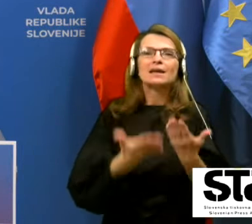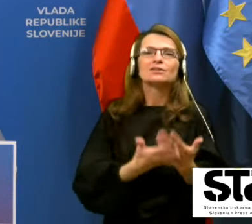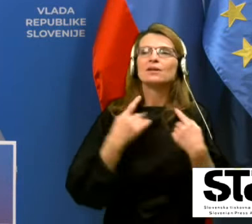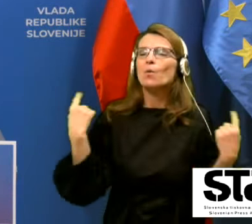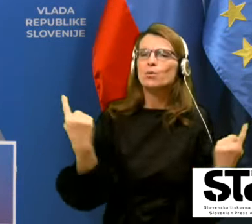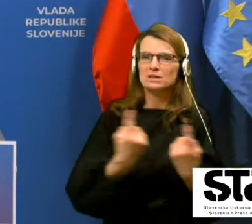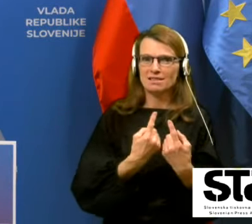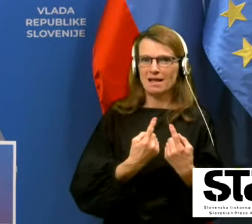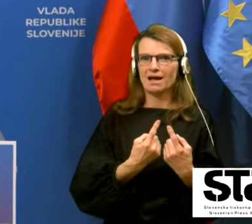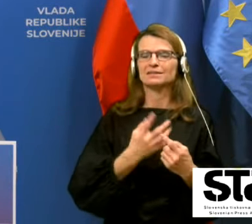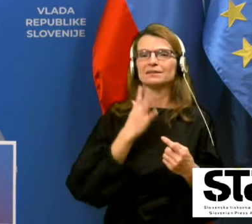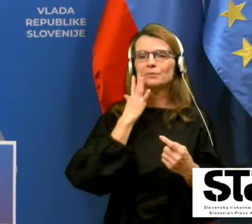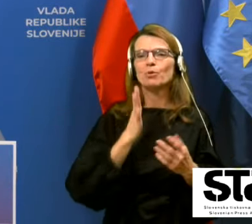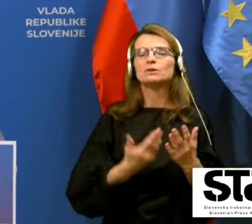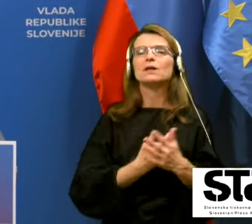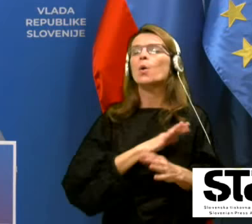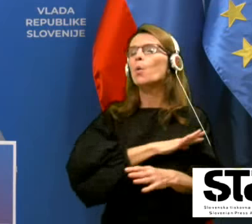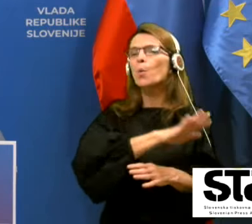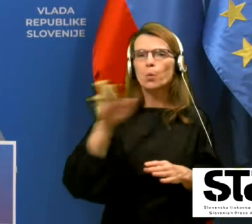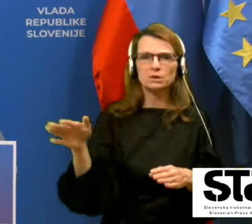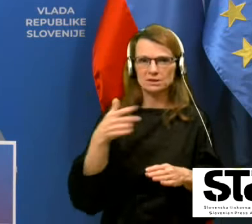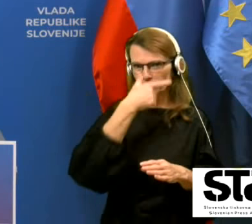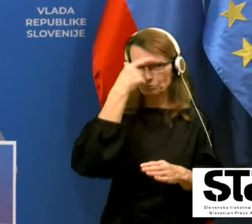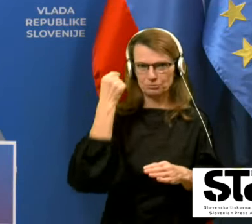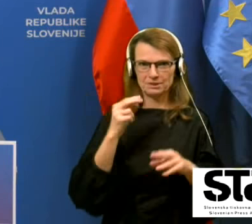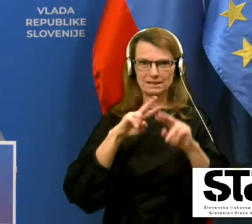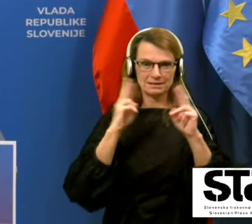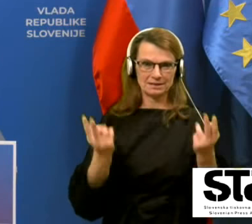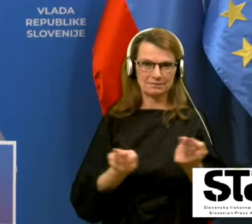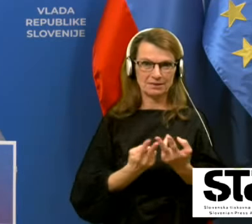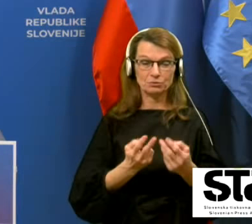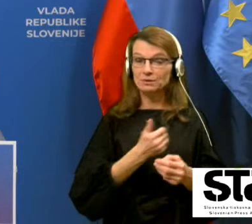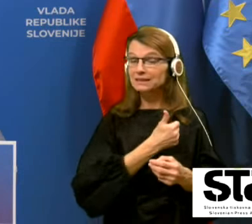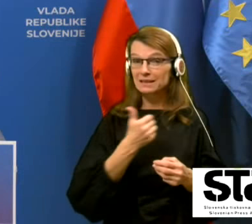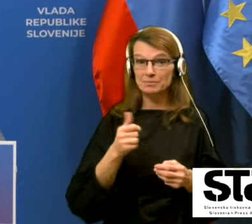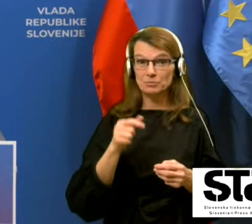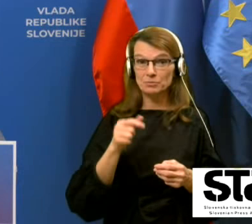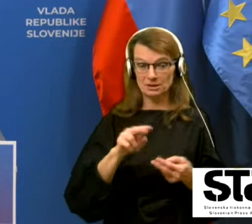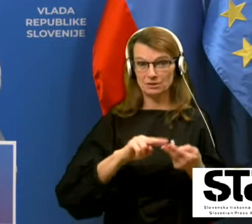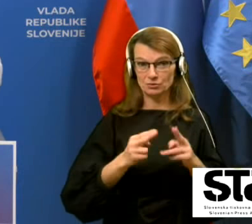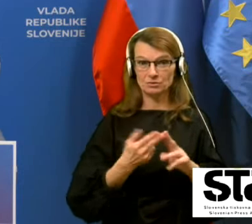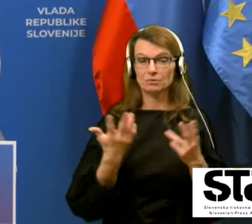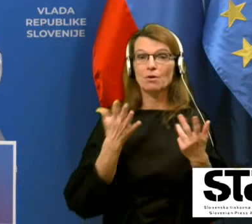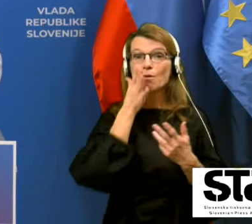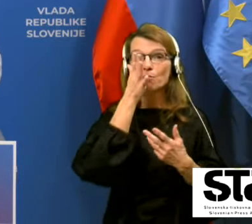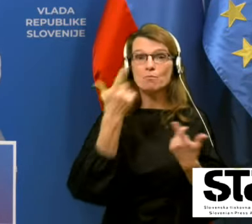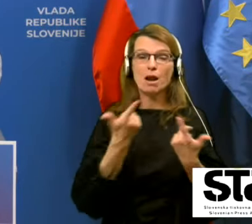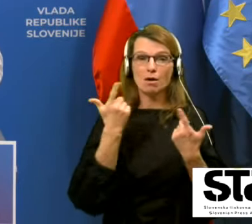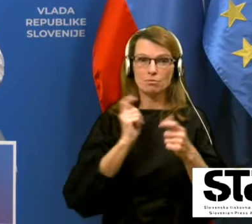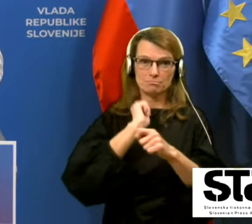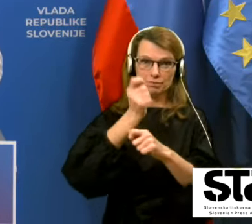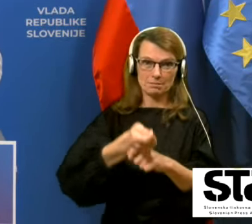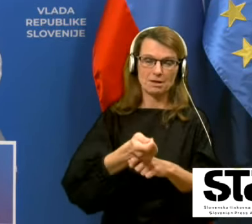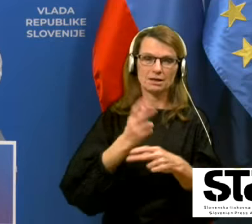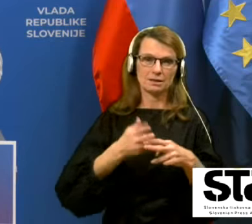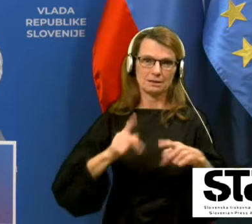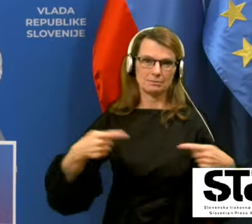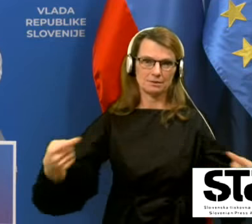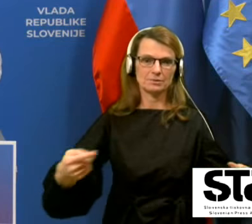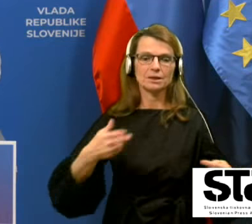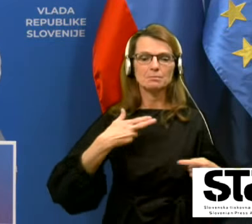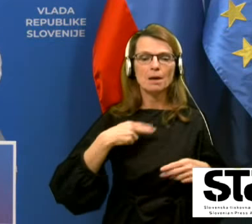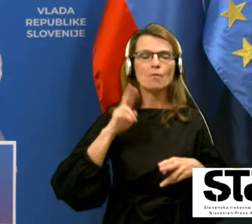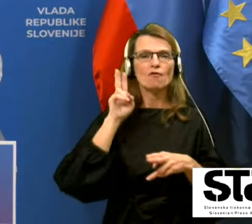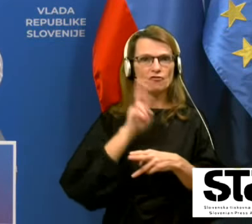da je, da bo za vse v svetu, ker sam tako bomo lahko epidemijo premagali. Imamo varno in učinkovito cepivo.